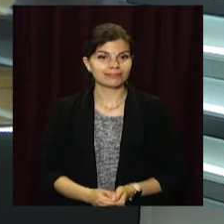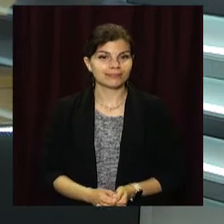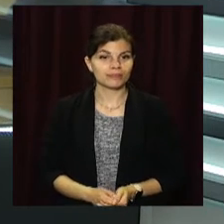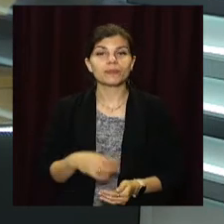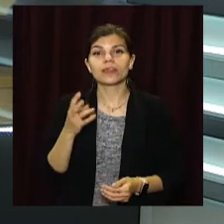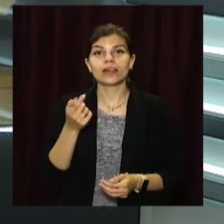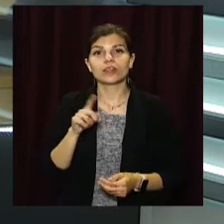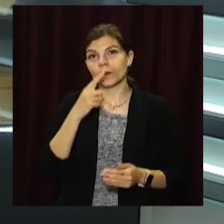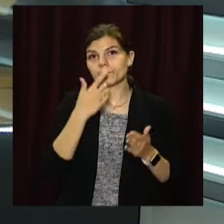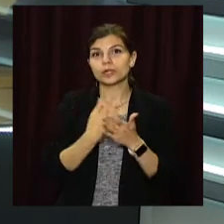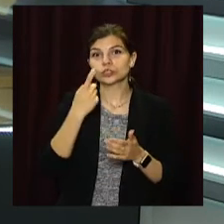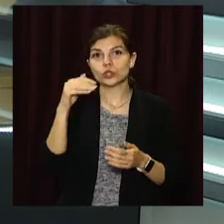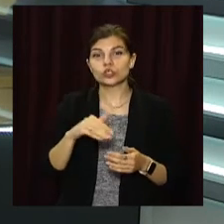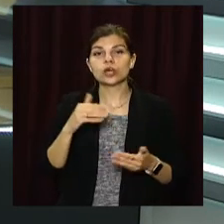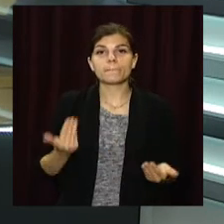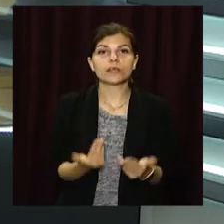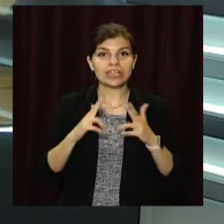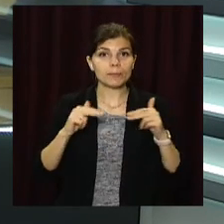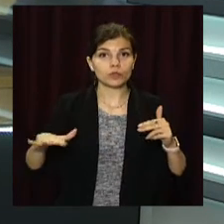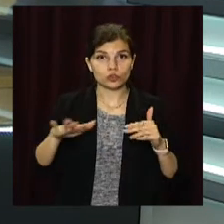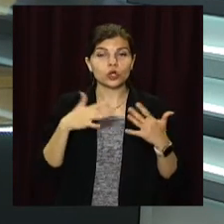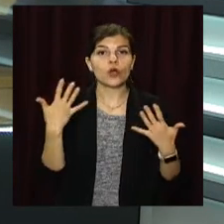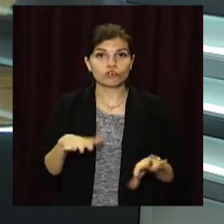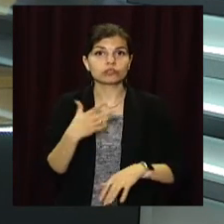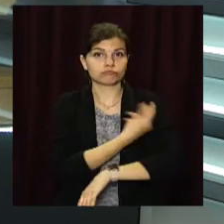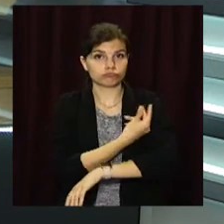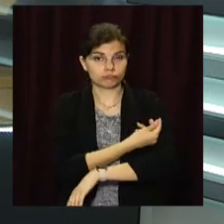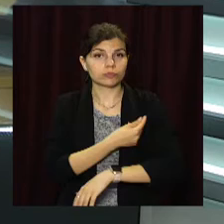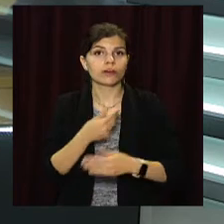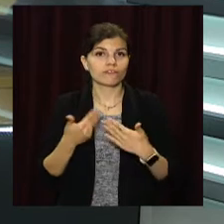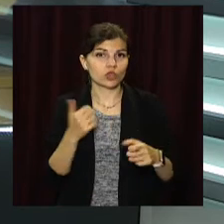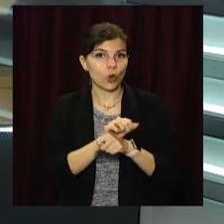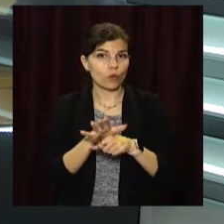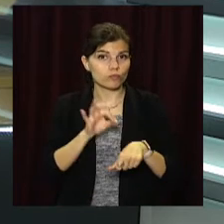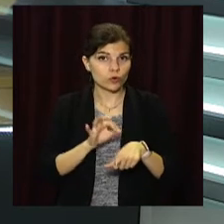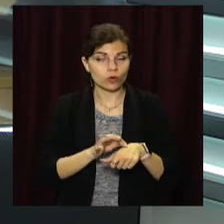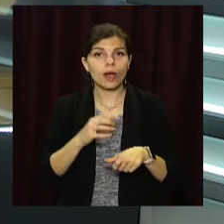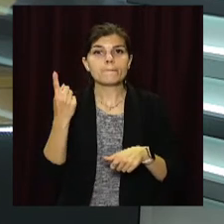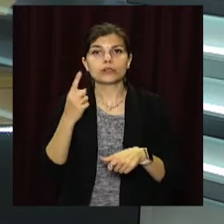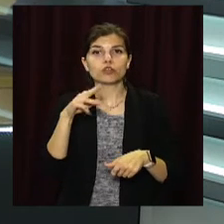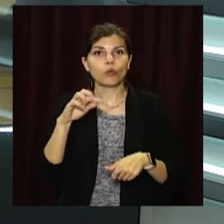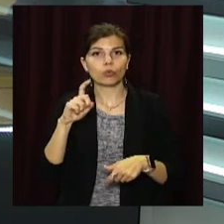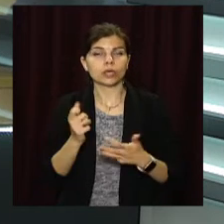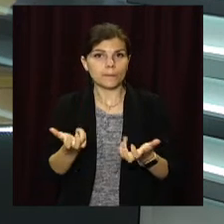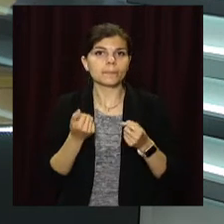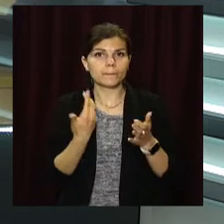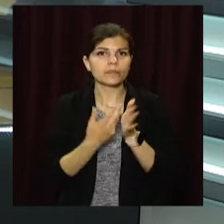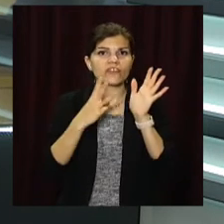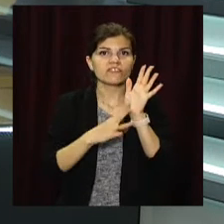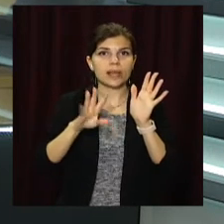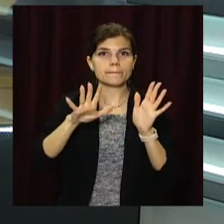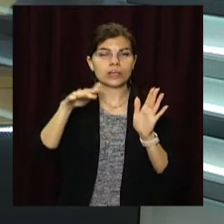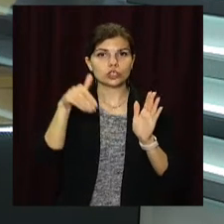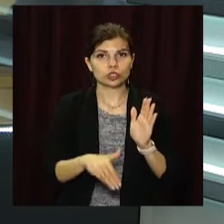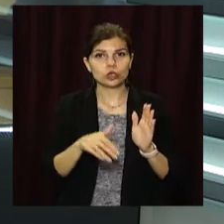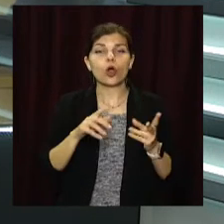Натомість майже 100 тисяч мешканців Дніпропетровщини вже щепилися від коронавірусу. Першу дозу отримали приблизно 85